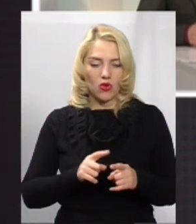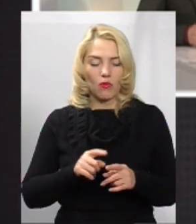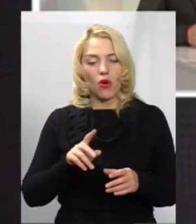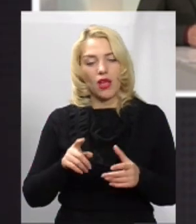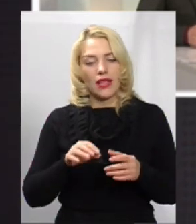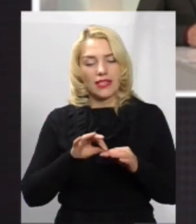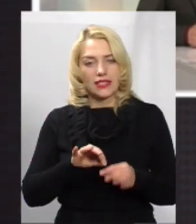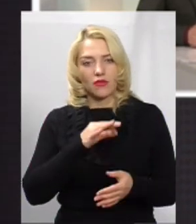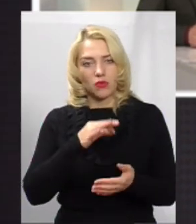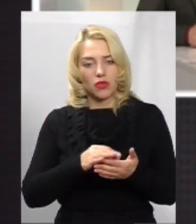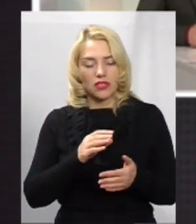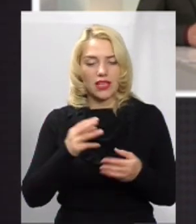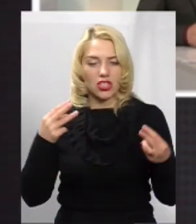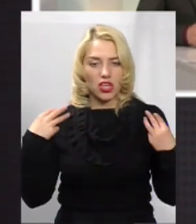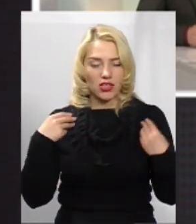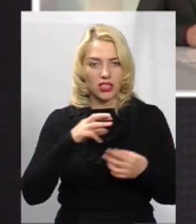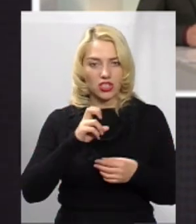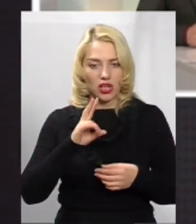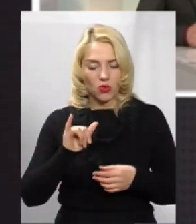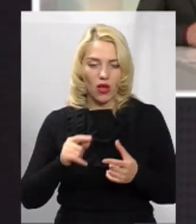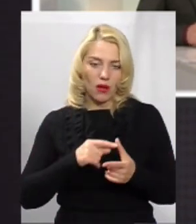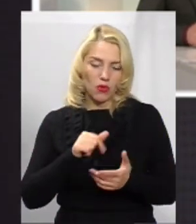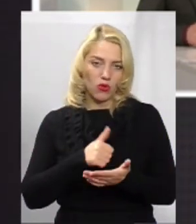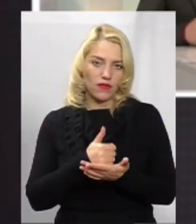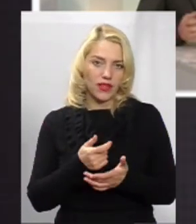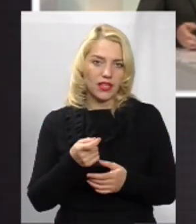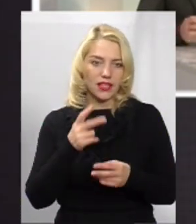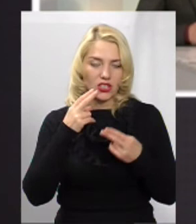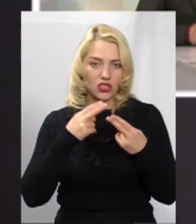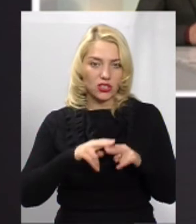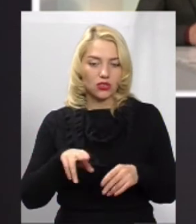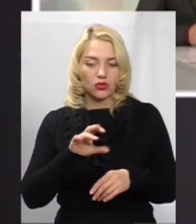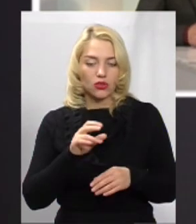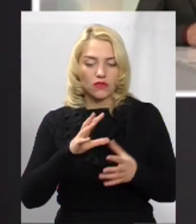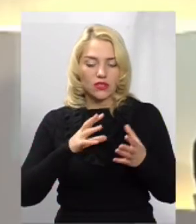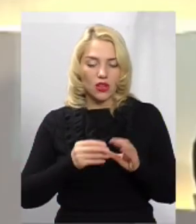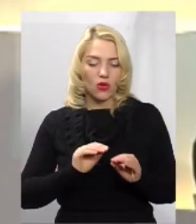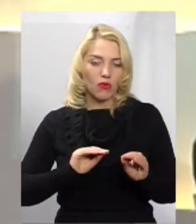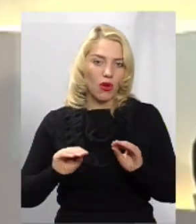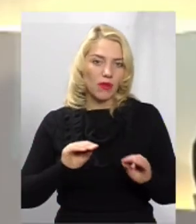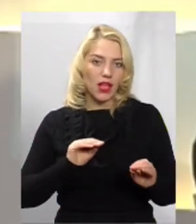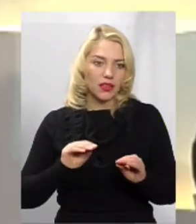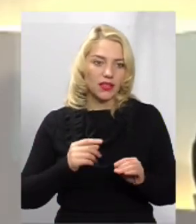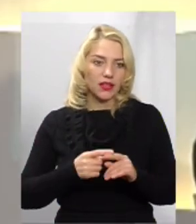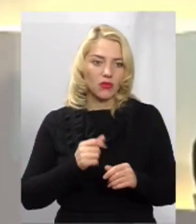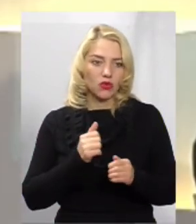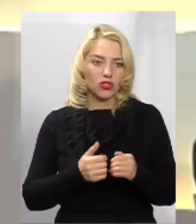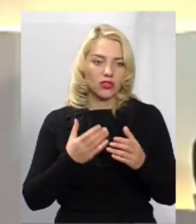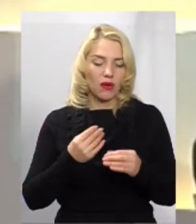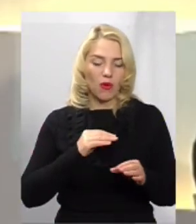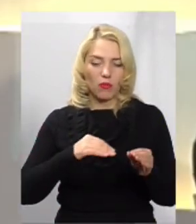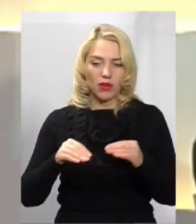відповідальність, або головний інженер. Щодо загалом обладнання майданчиків. Кожен рік ми зараз обладнаємо понад 50